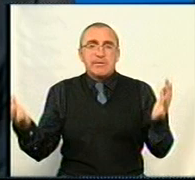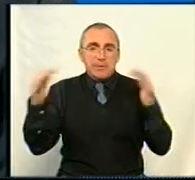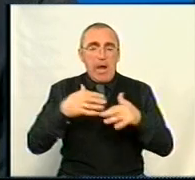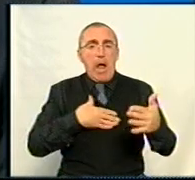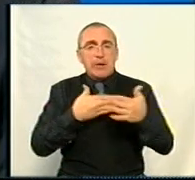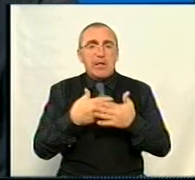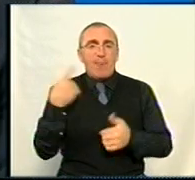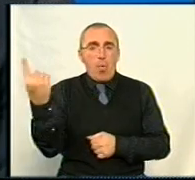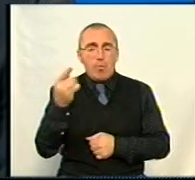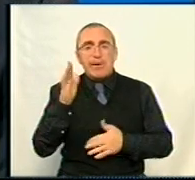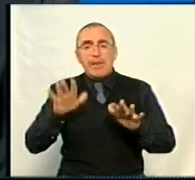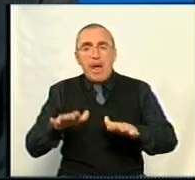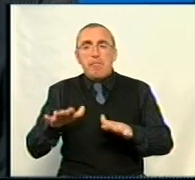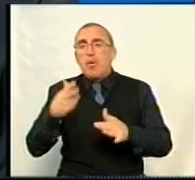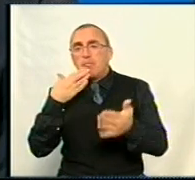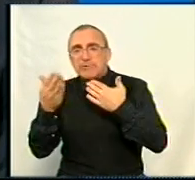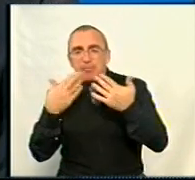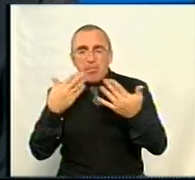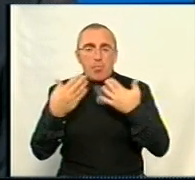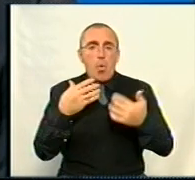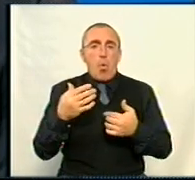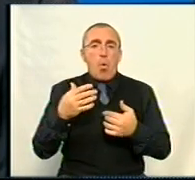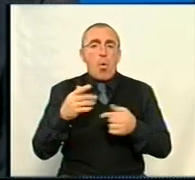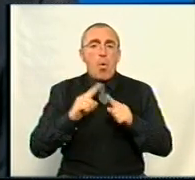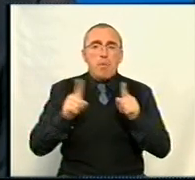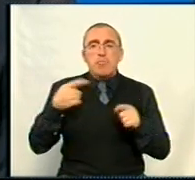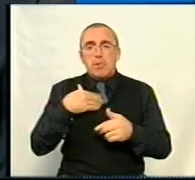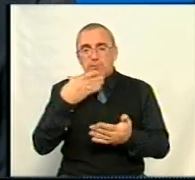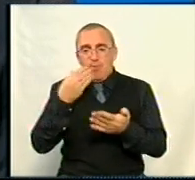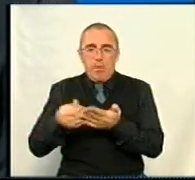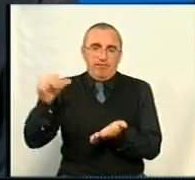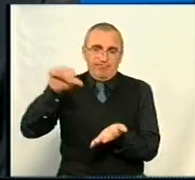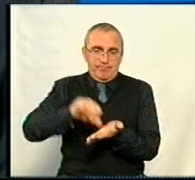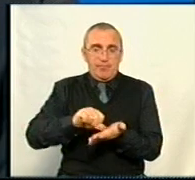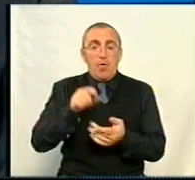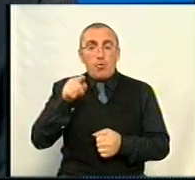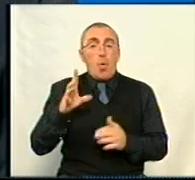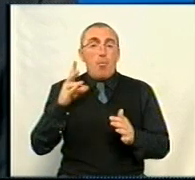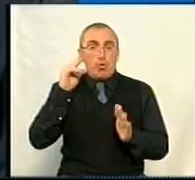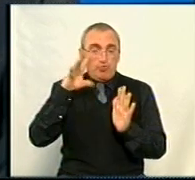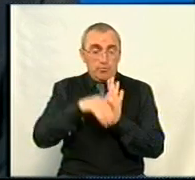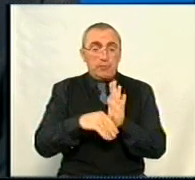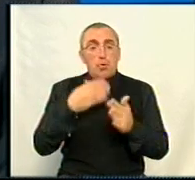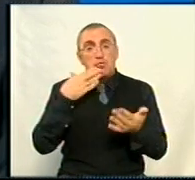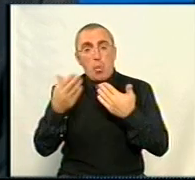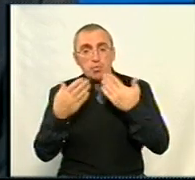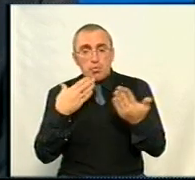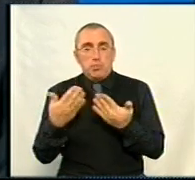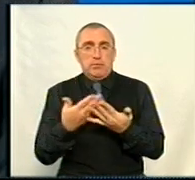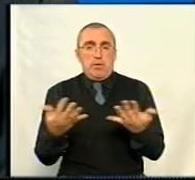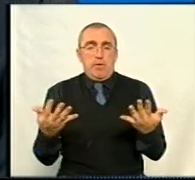області і на місцях спілкуватись і доносити основні меседжі своєї візії. В тому числі, що стосується